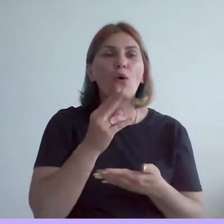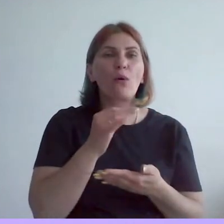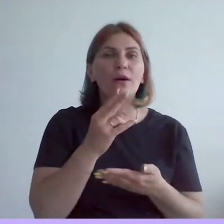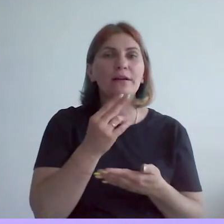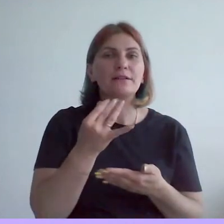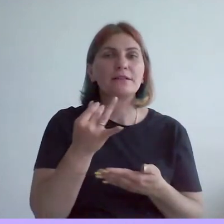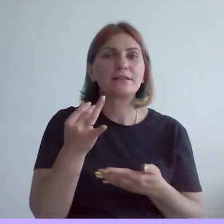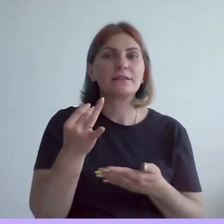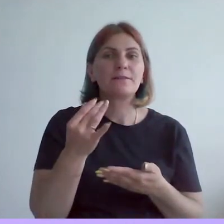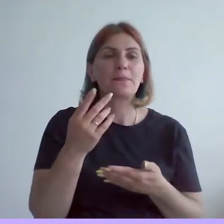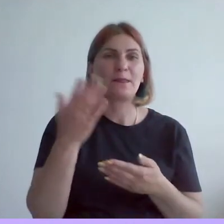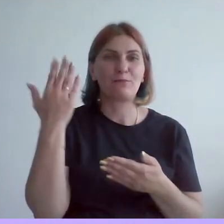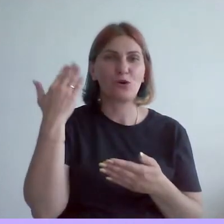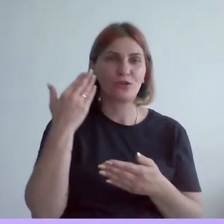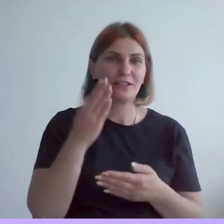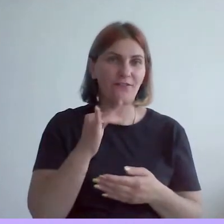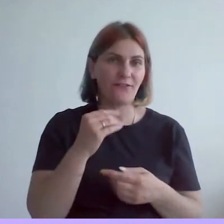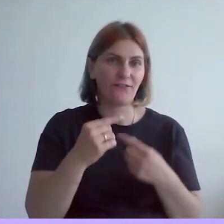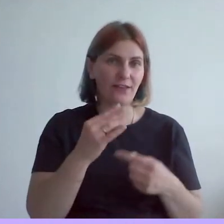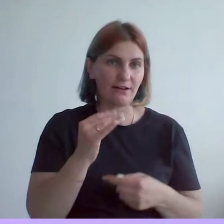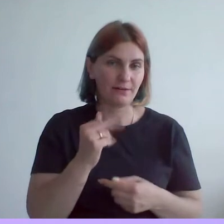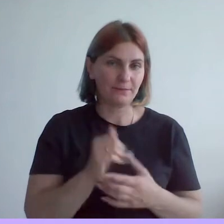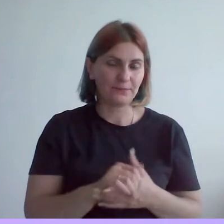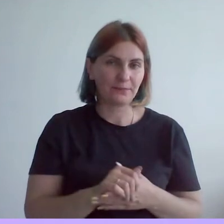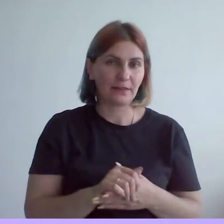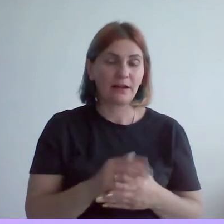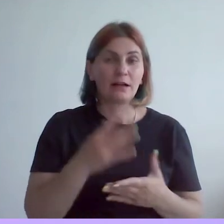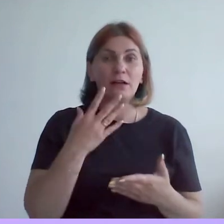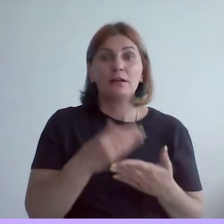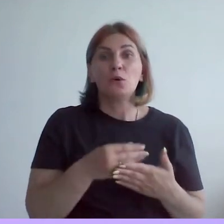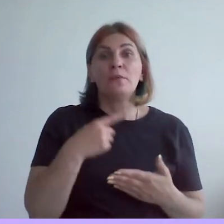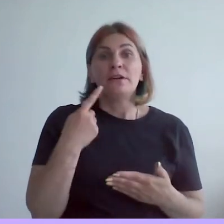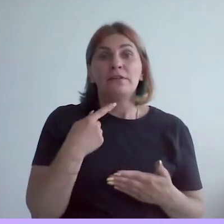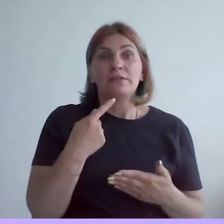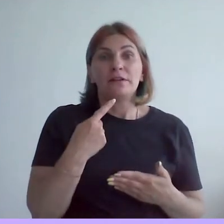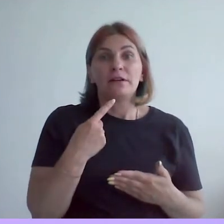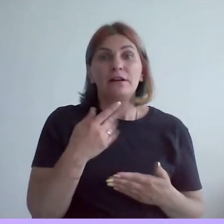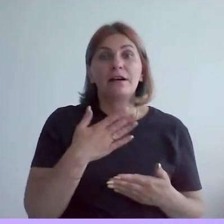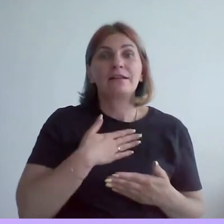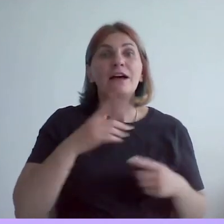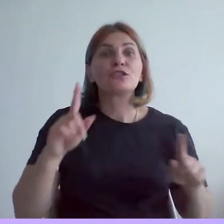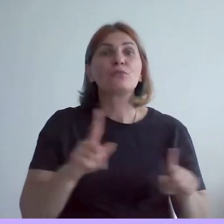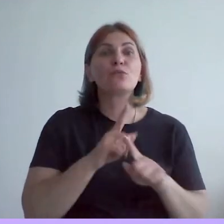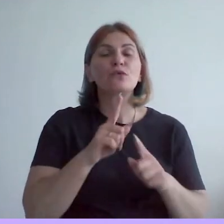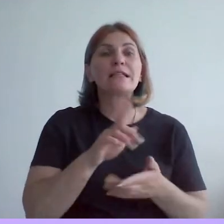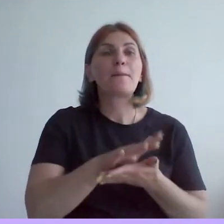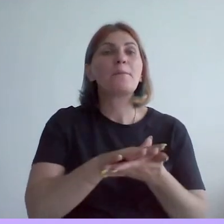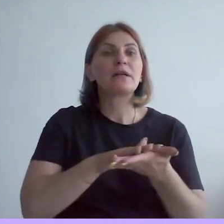коллекционеров прошлого века. И, собственно говоря, наш музей продолжает